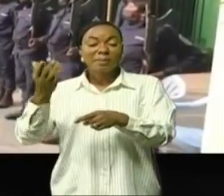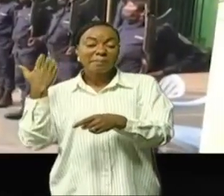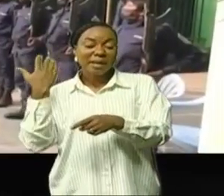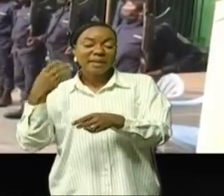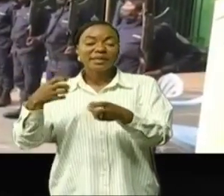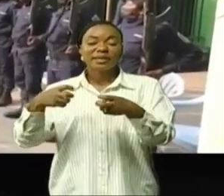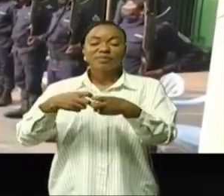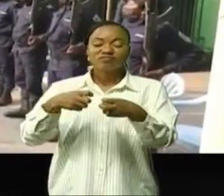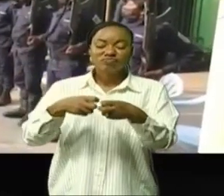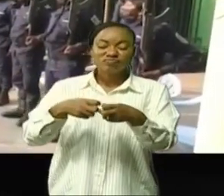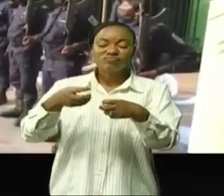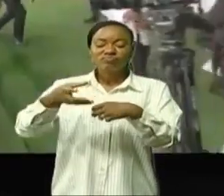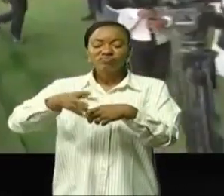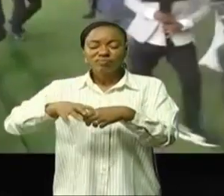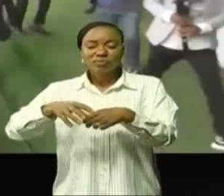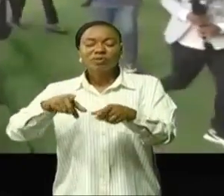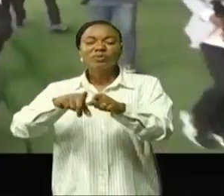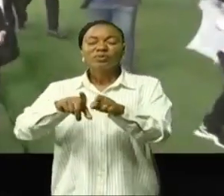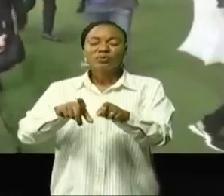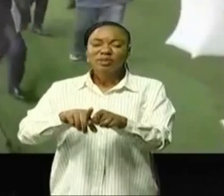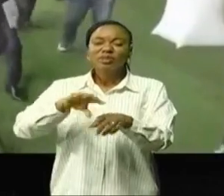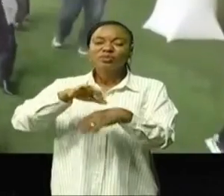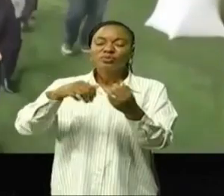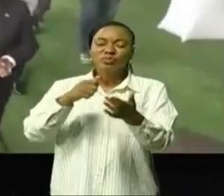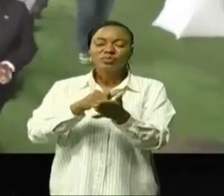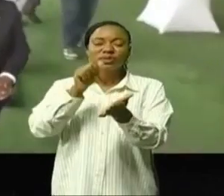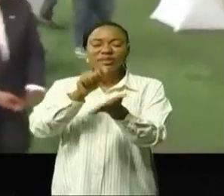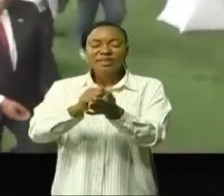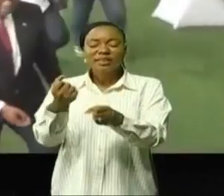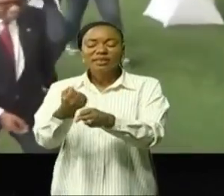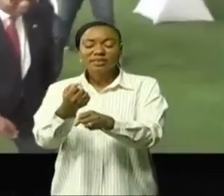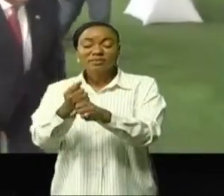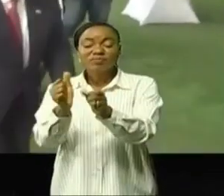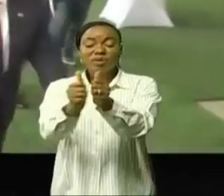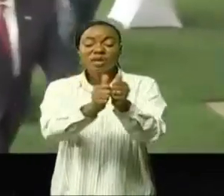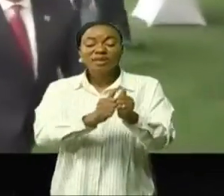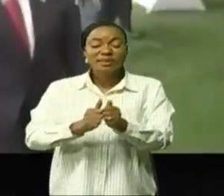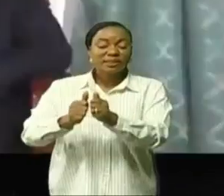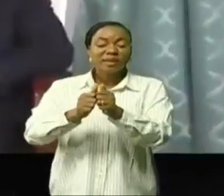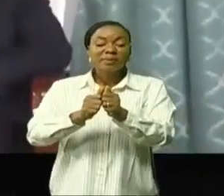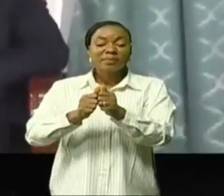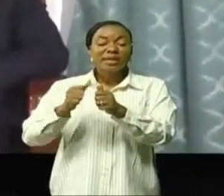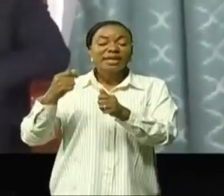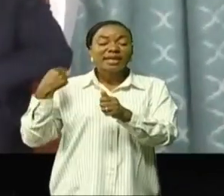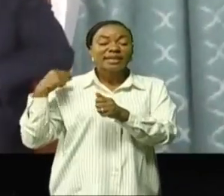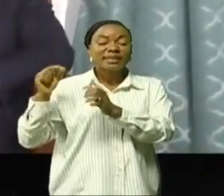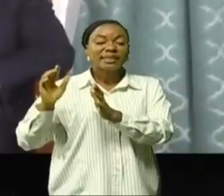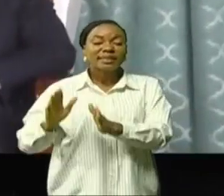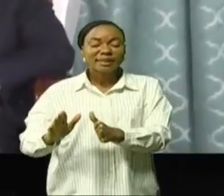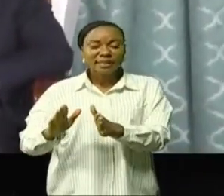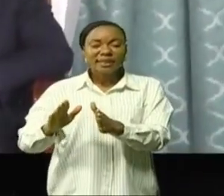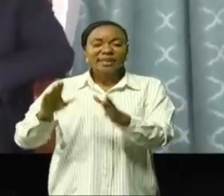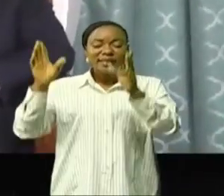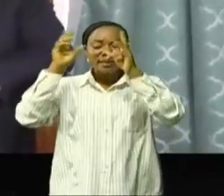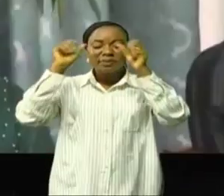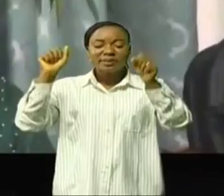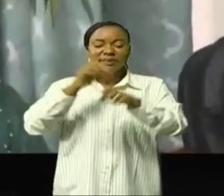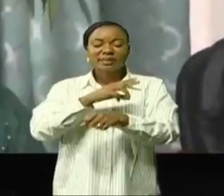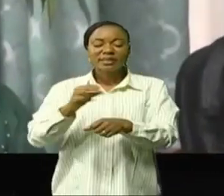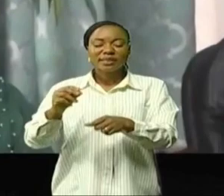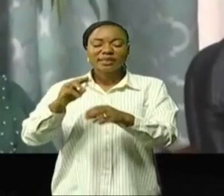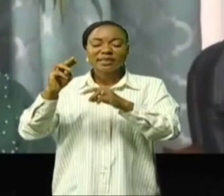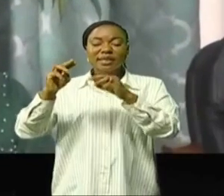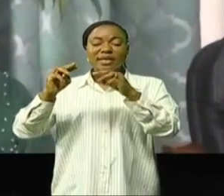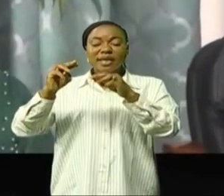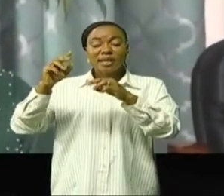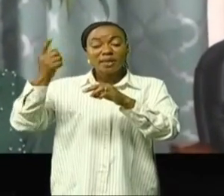des instances officielles et des érents droits. Travaux qui ont mis ensemble les délégués de la présidence, de la primature, de quelques ministères